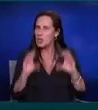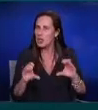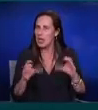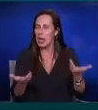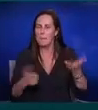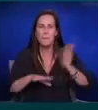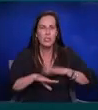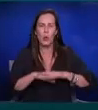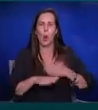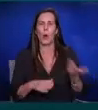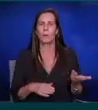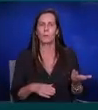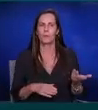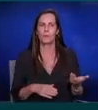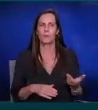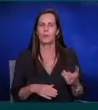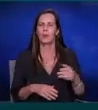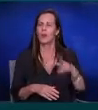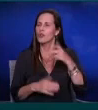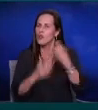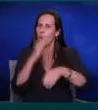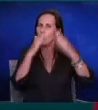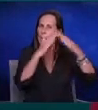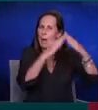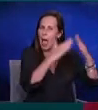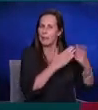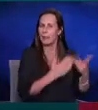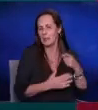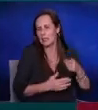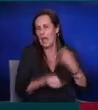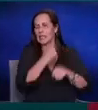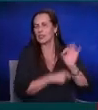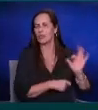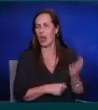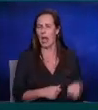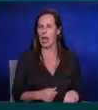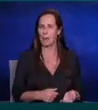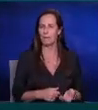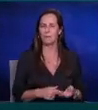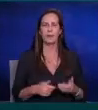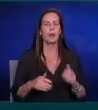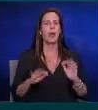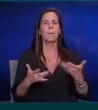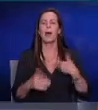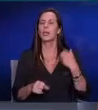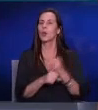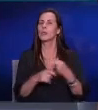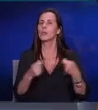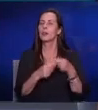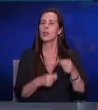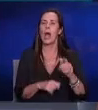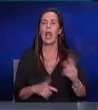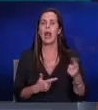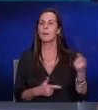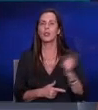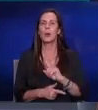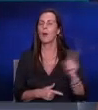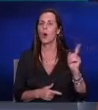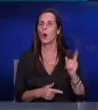שאוגרים דירות שזה הביזנס שלהם מה אנחנו עושים בהקשר הזה? למה שם? מה שרכישה הוא לא רלוונטית?